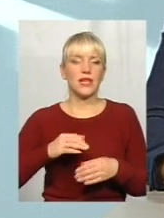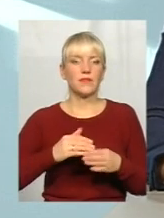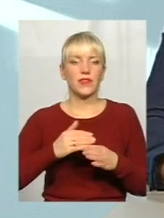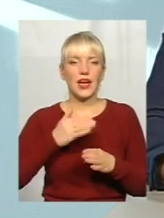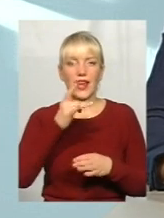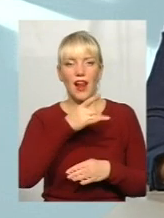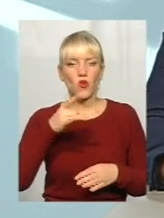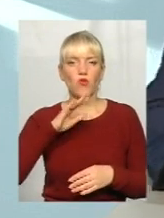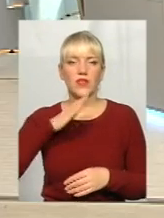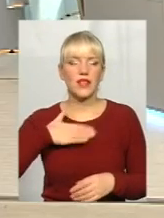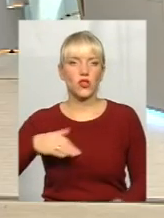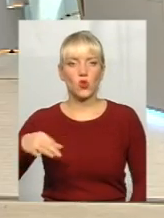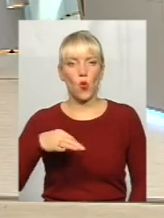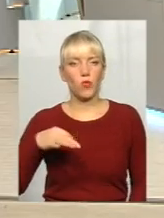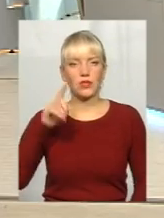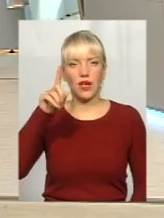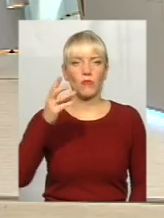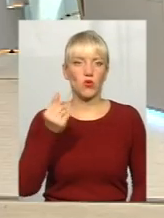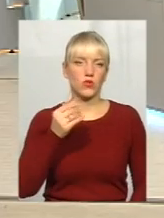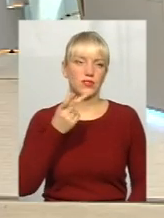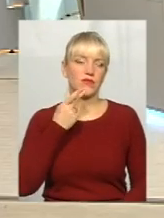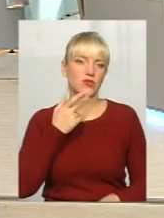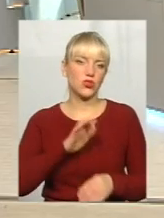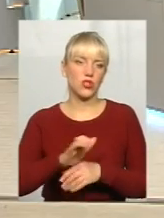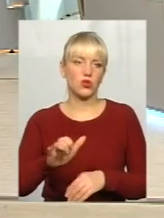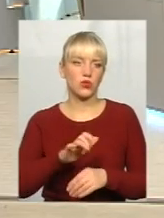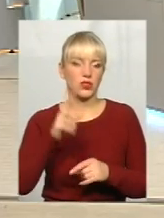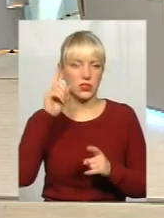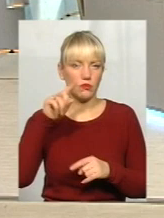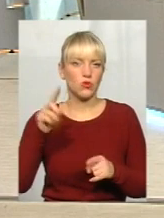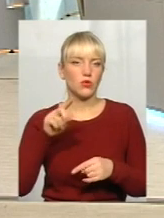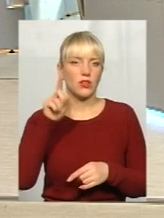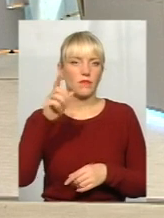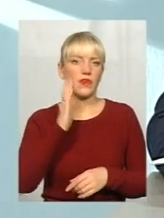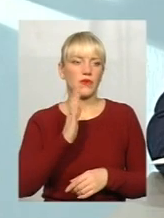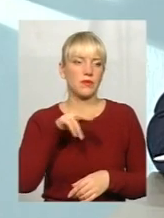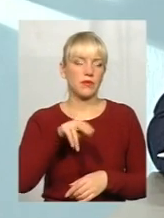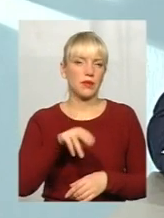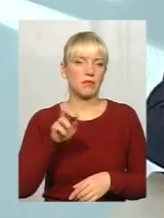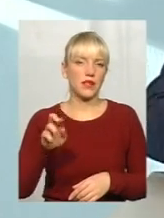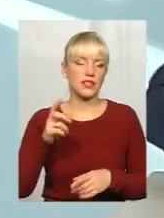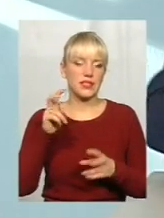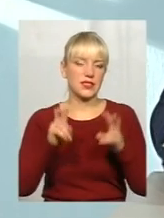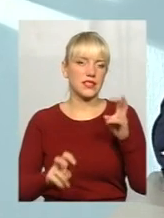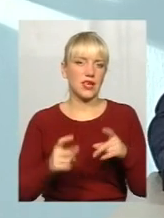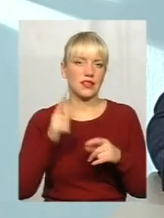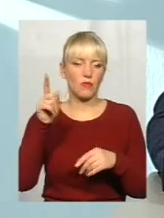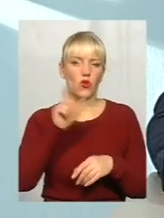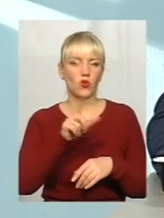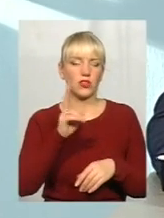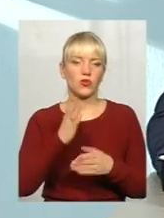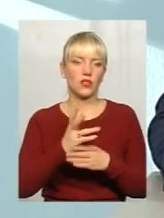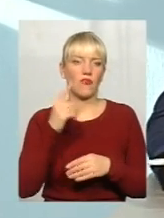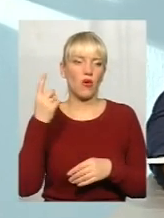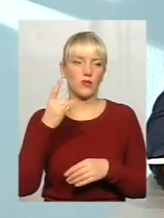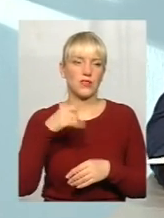північні райони, там гроші завжди йдуть. І ми знаємо, чому, бо там люди в БПП сидять, люди, які сьогодні фактично в обласній раді і все